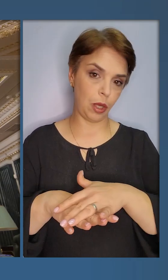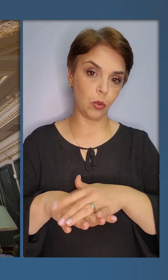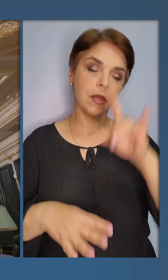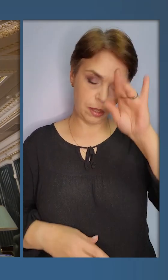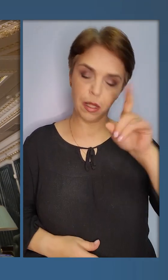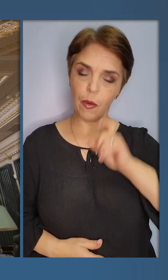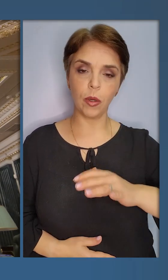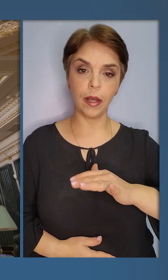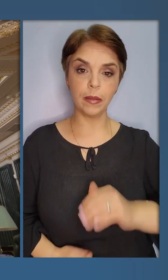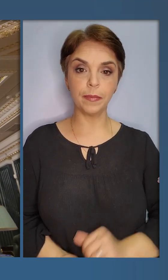народу. Слава Україні!